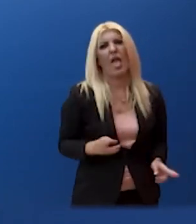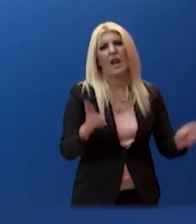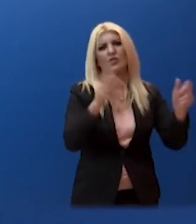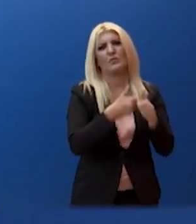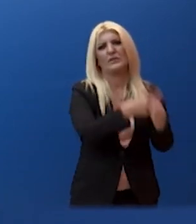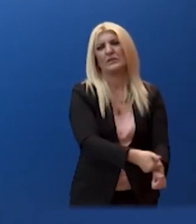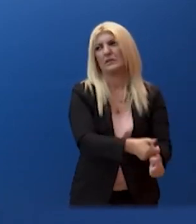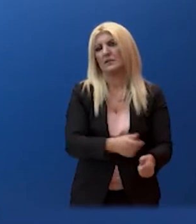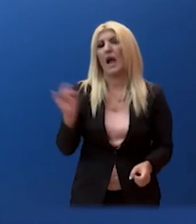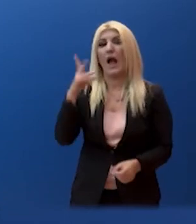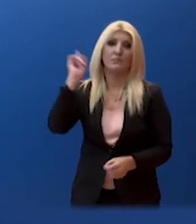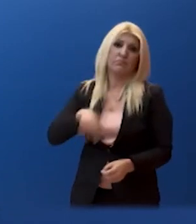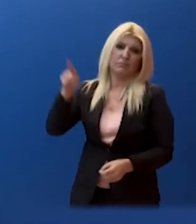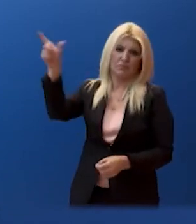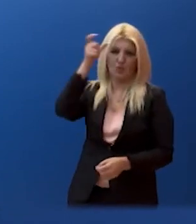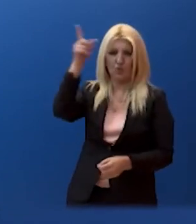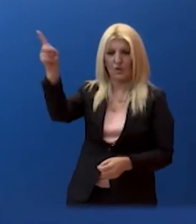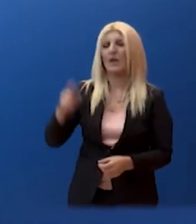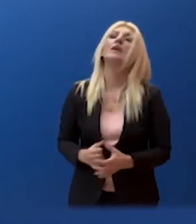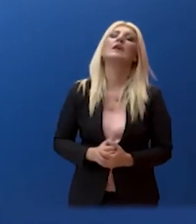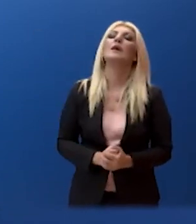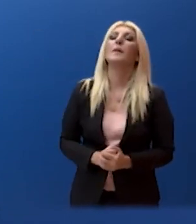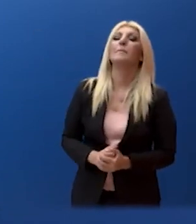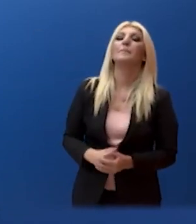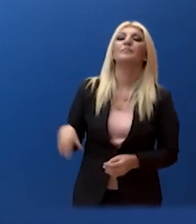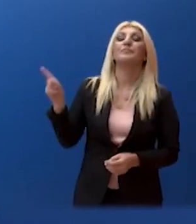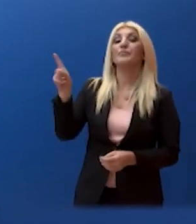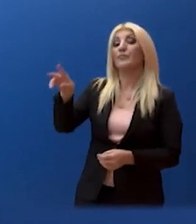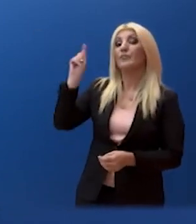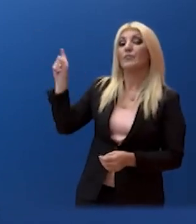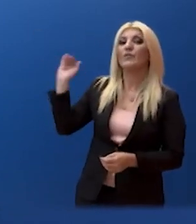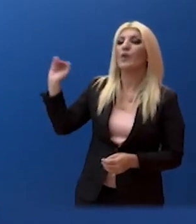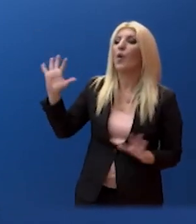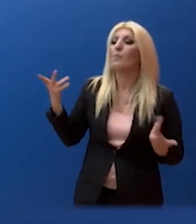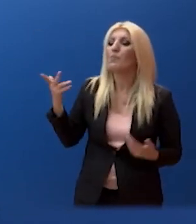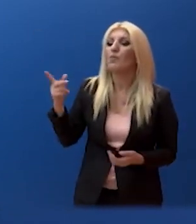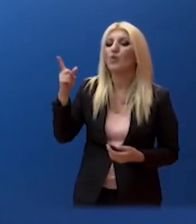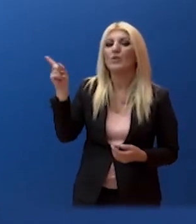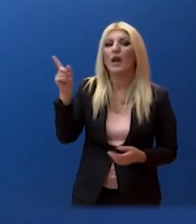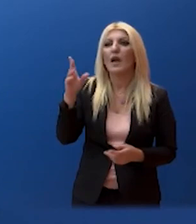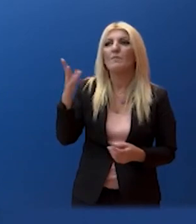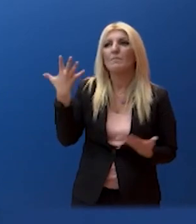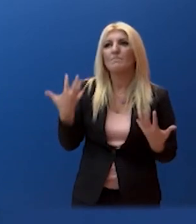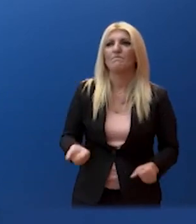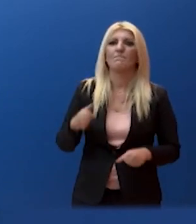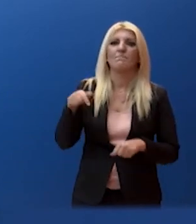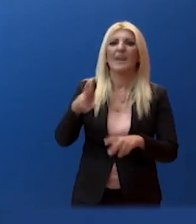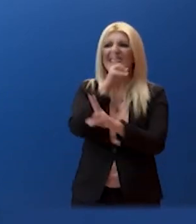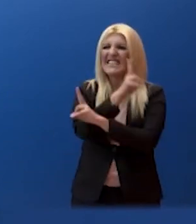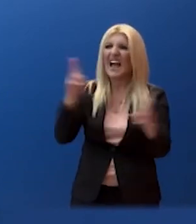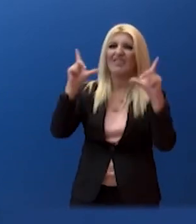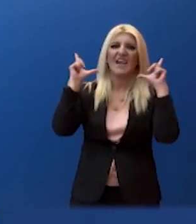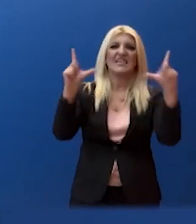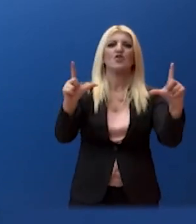Ότε περίπου αναμένετε να έχετε μια καθαρή εικόνα για τα μέτρα για την εφαρμογή και την αποτελεσματικότητα των μέτρων αυτών που ελήθησαν και την Αντική.